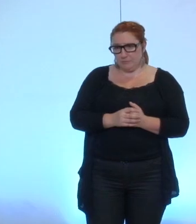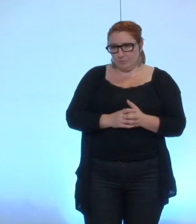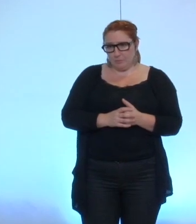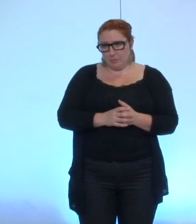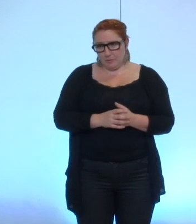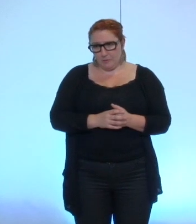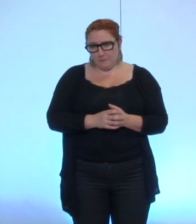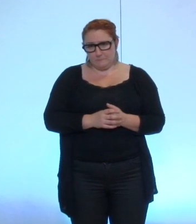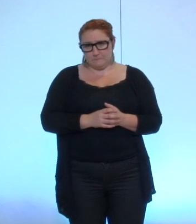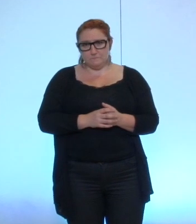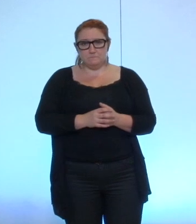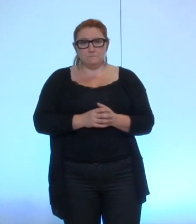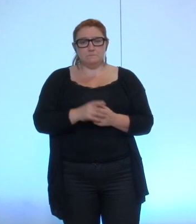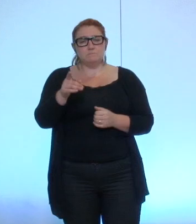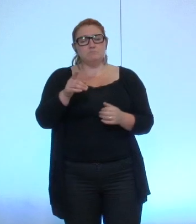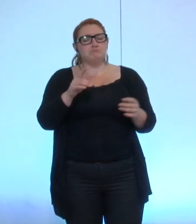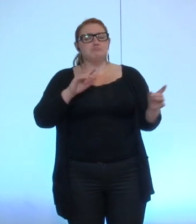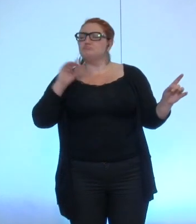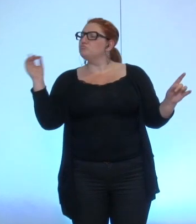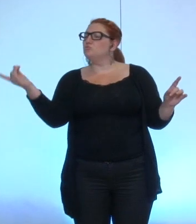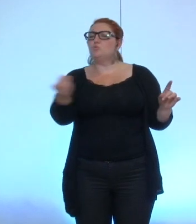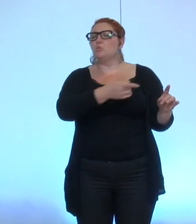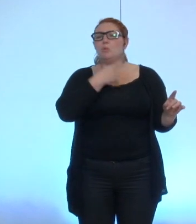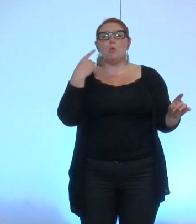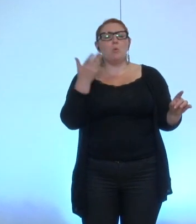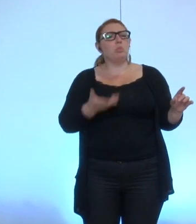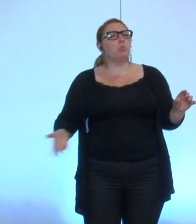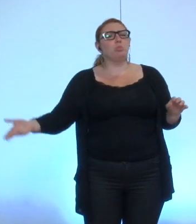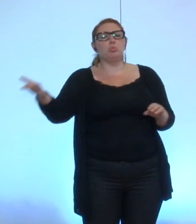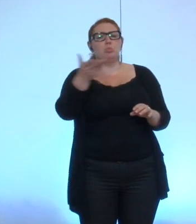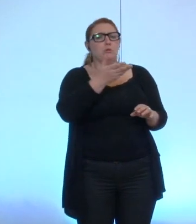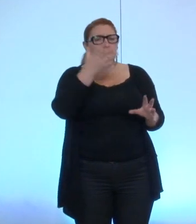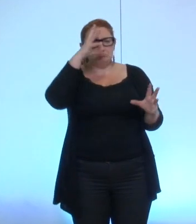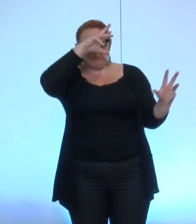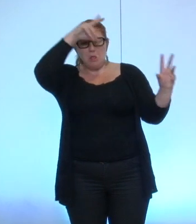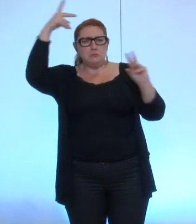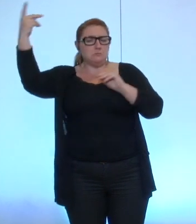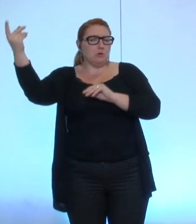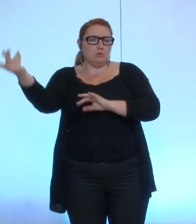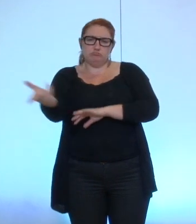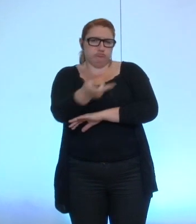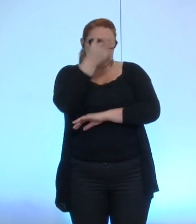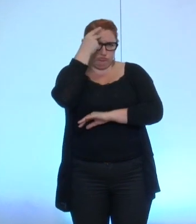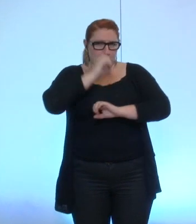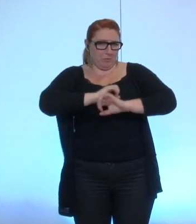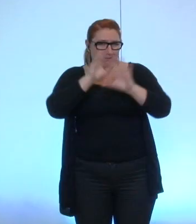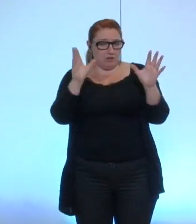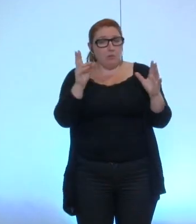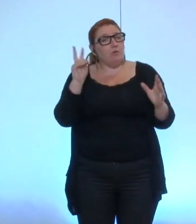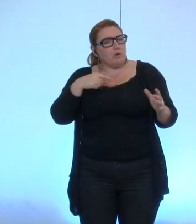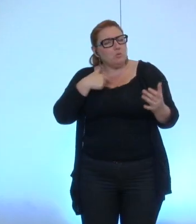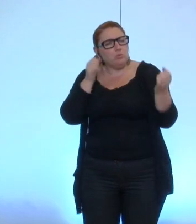tout le monde a compris l'esprit et nous partageons cela étant il y a plusieurs